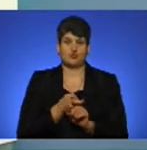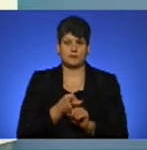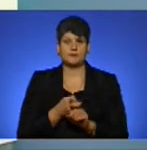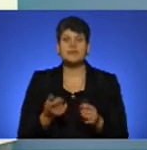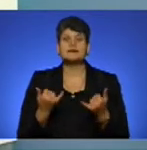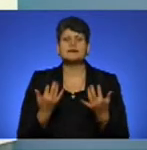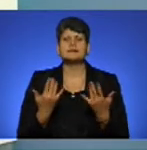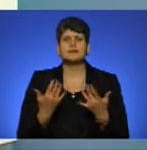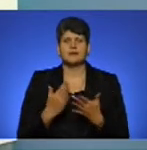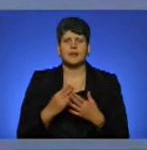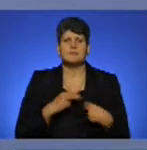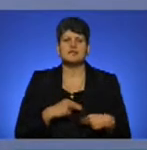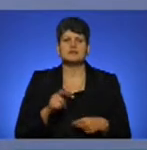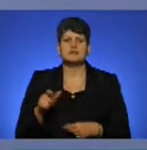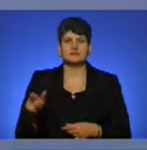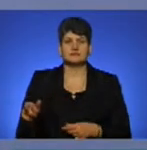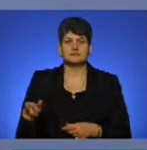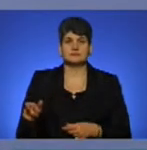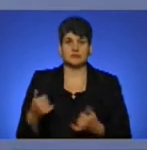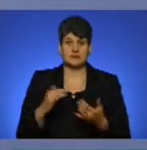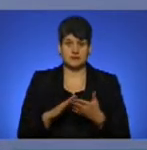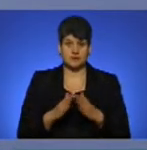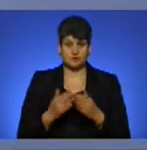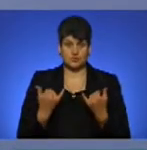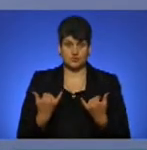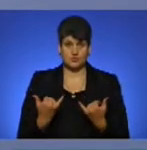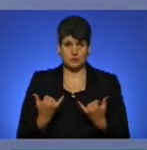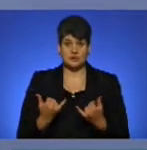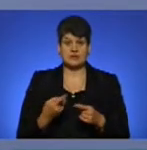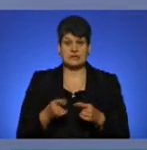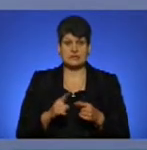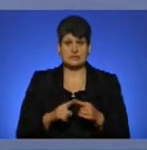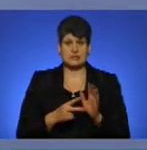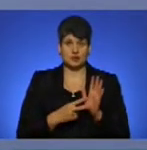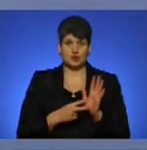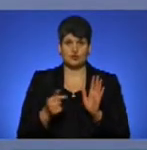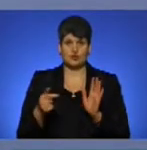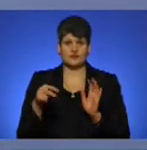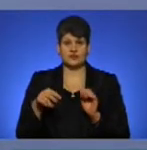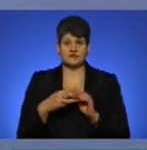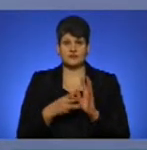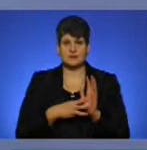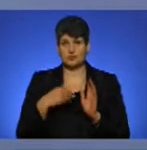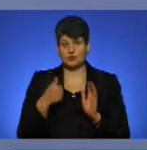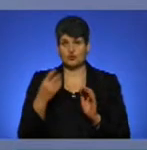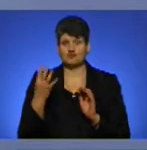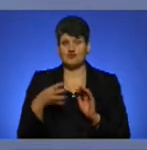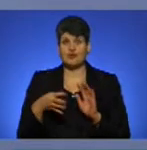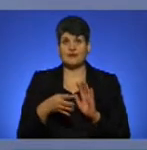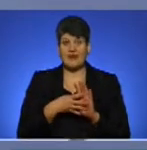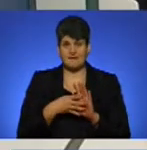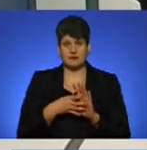наразі скільки є працівників? Станом на сьогодні, це 7 грудня 2016 року, 49 працівників.